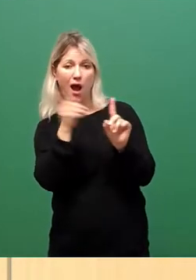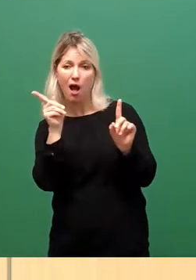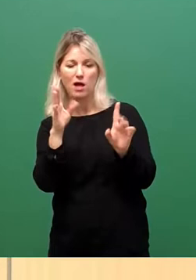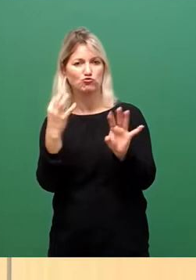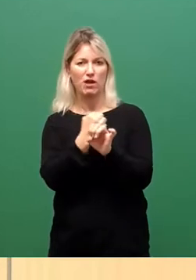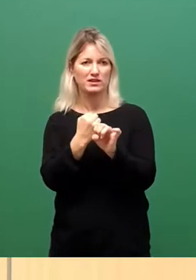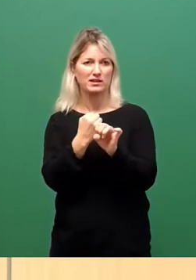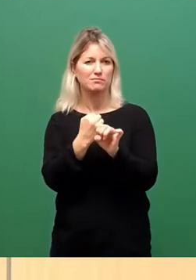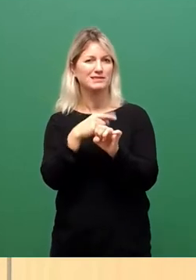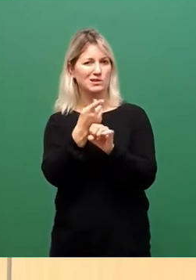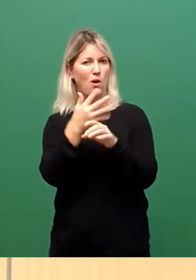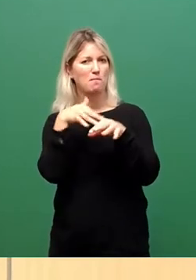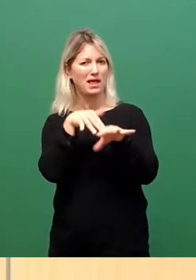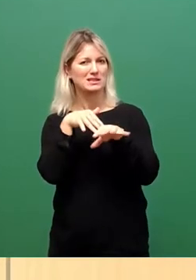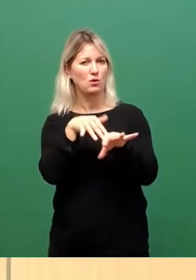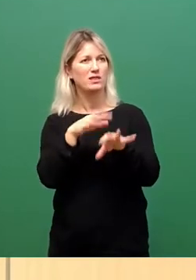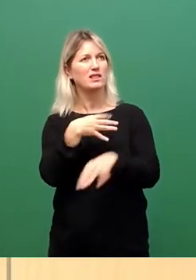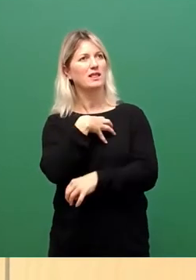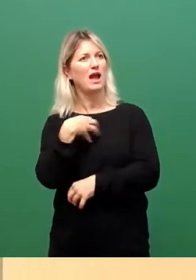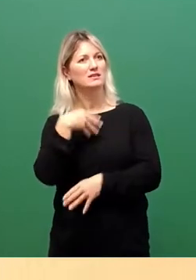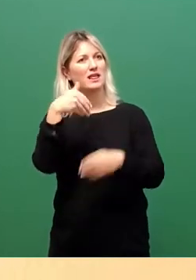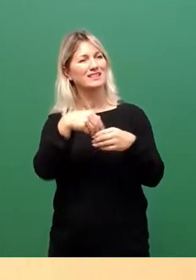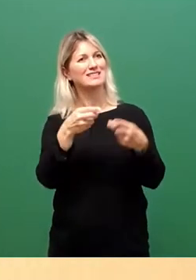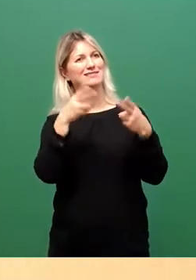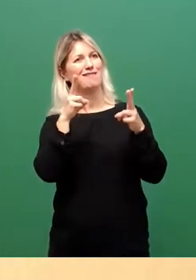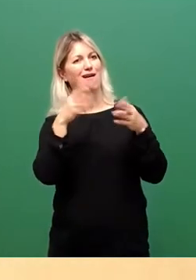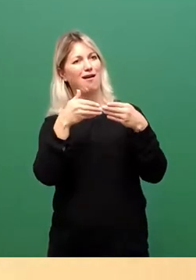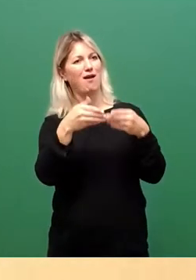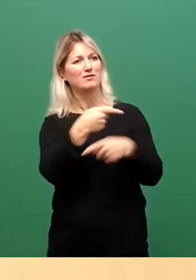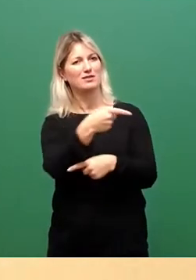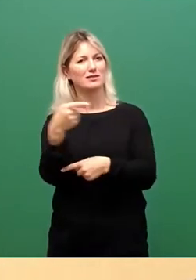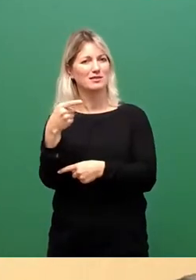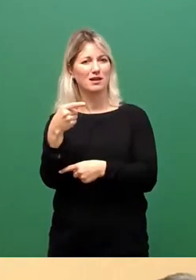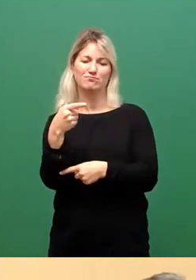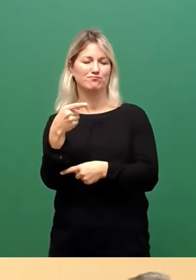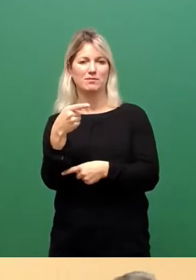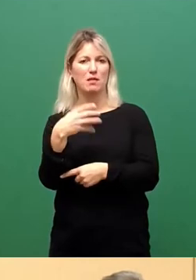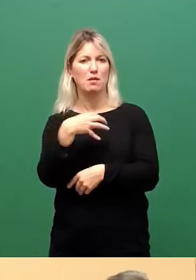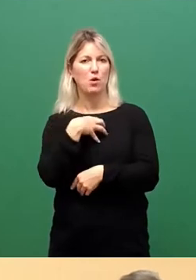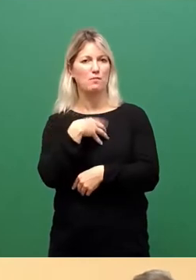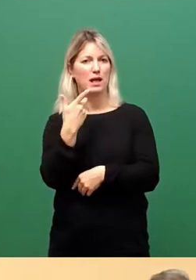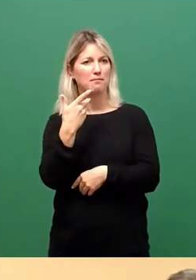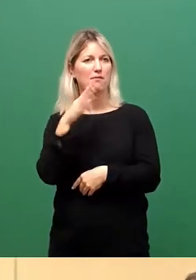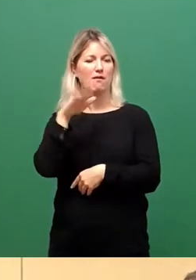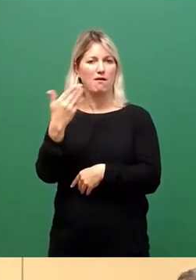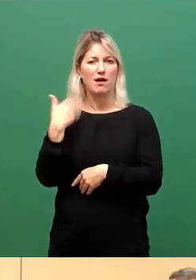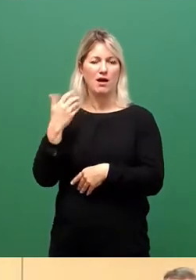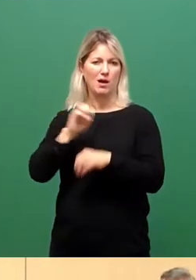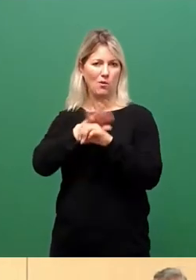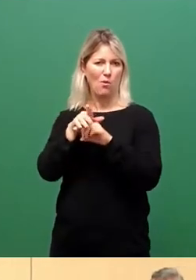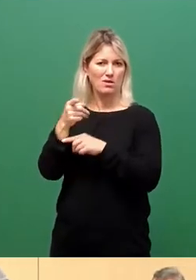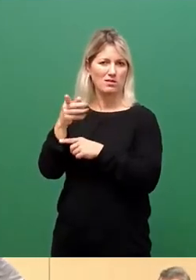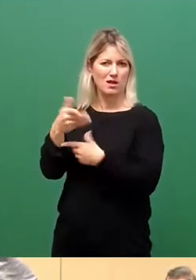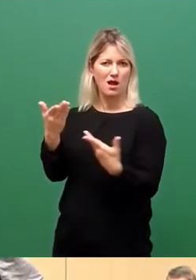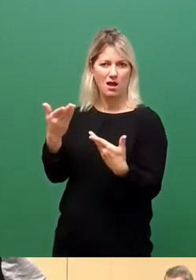Dresden zum sicheren Hafen zu machen, leider Corona und Desinteresse zum Opfer. Kein Grund zu verzagen oder untätig zu bleiben und